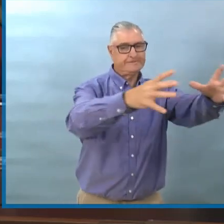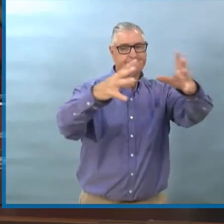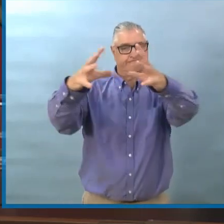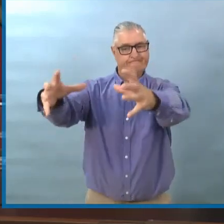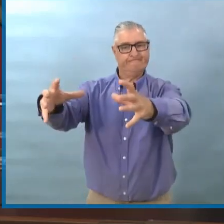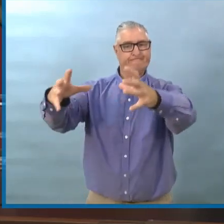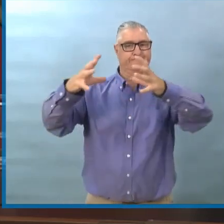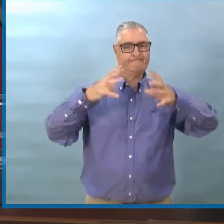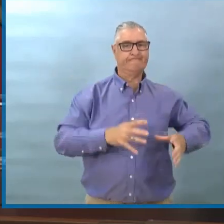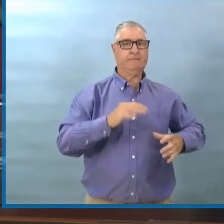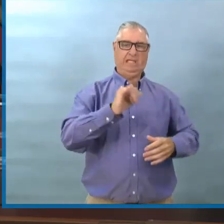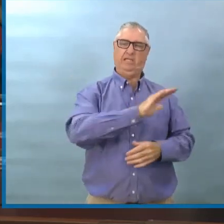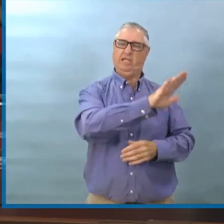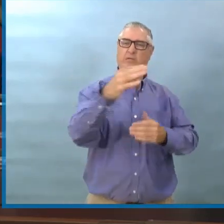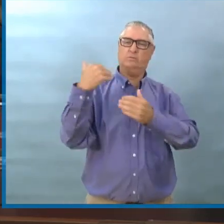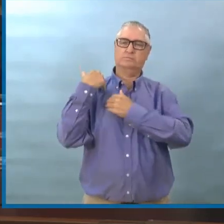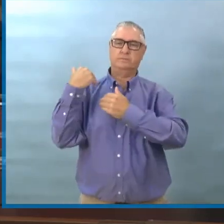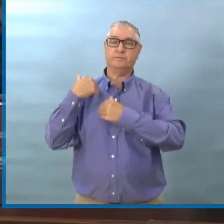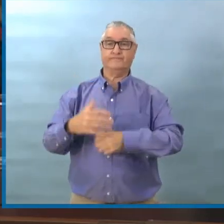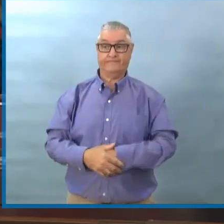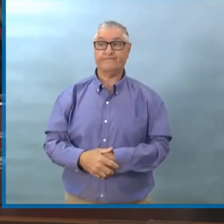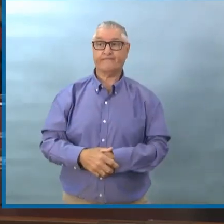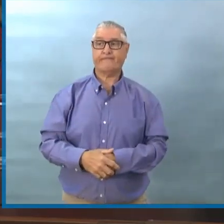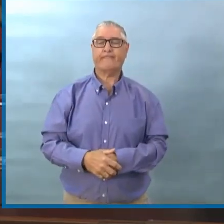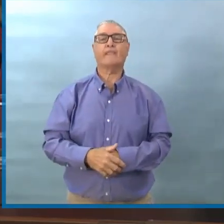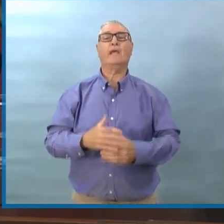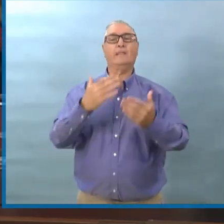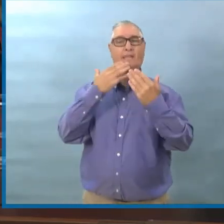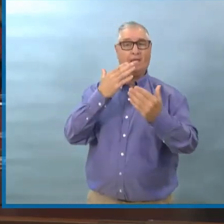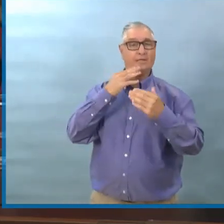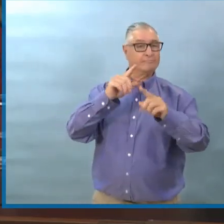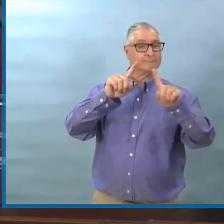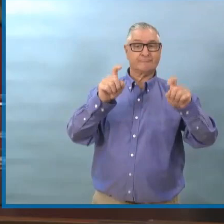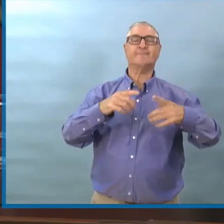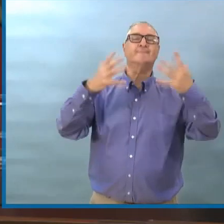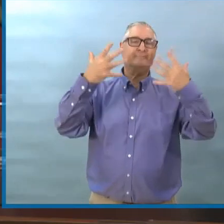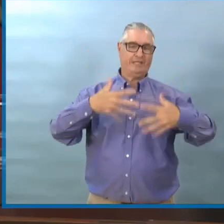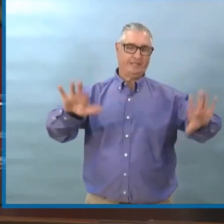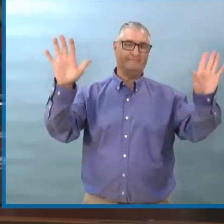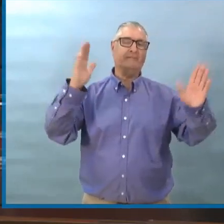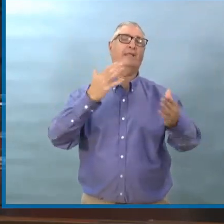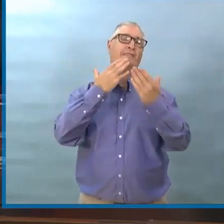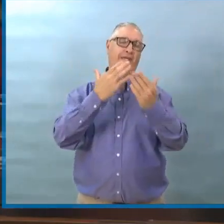Merci. Ceci conclut la conférence d'aujourd'hui. Merci.